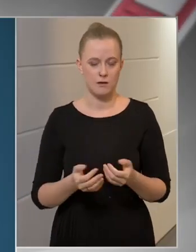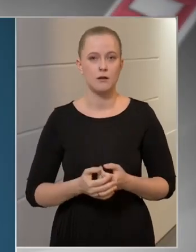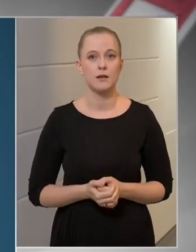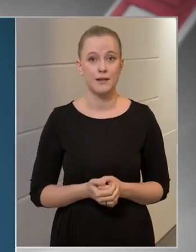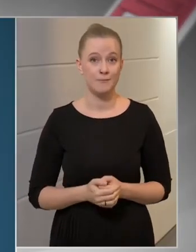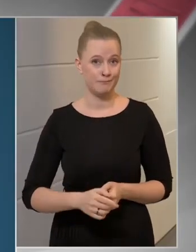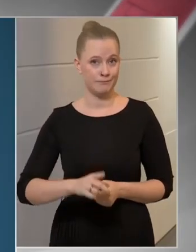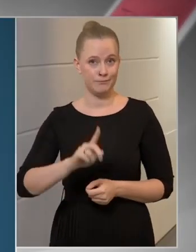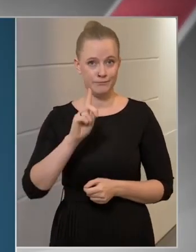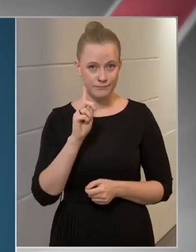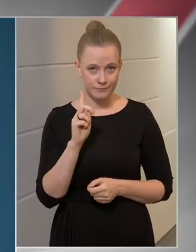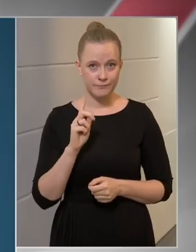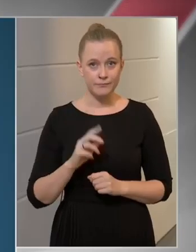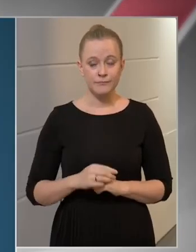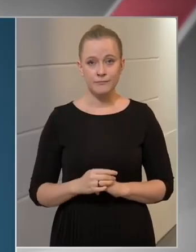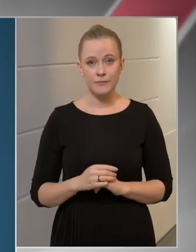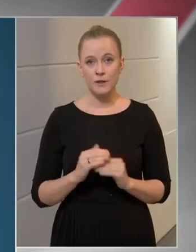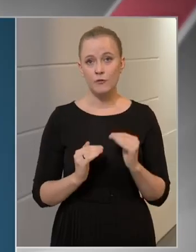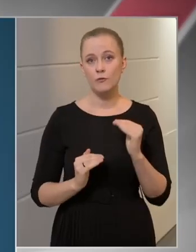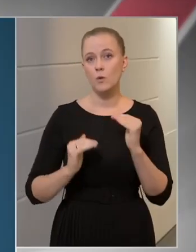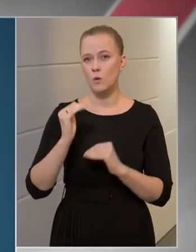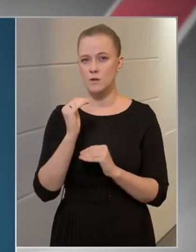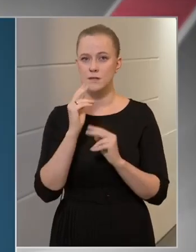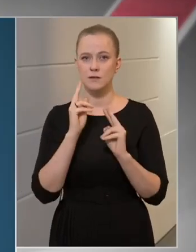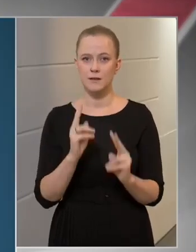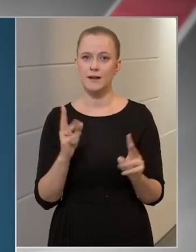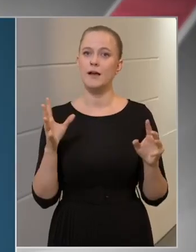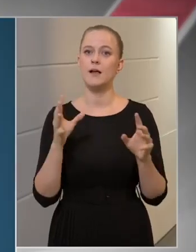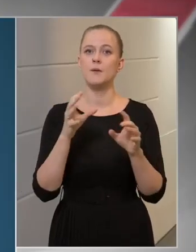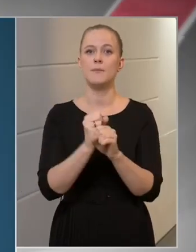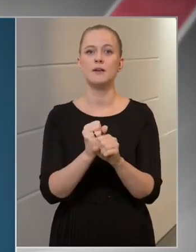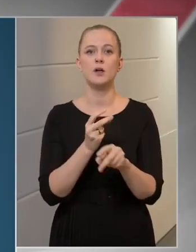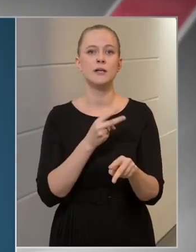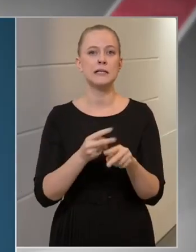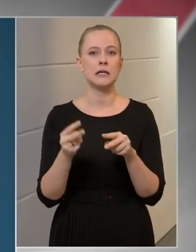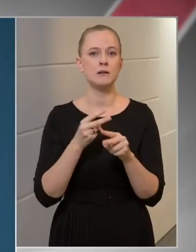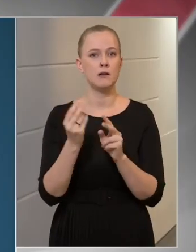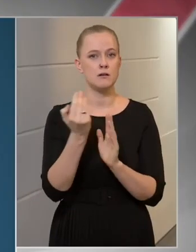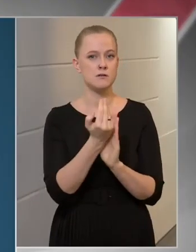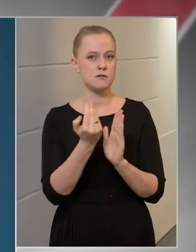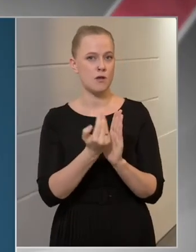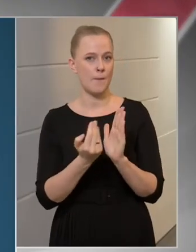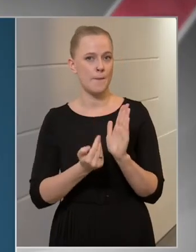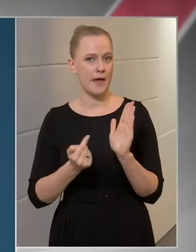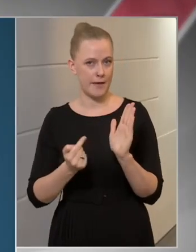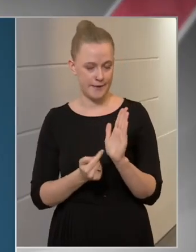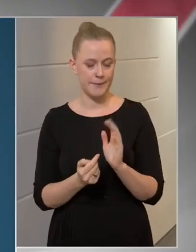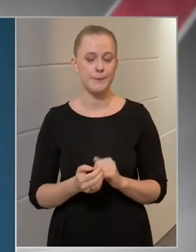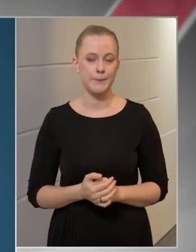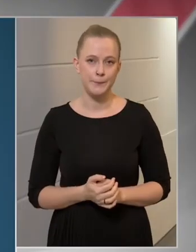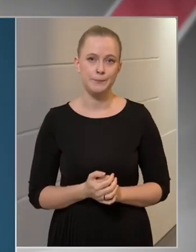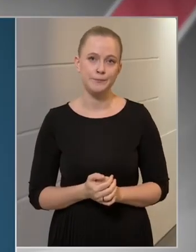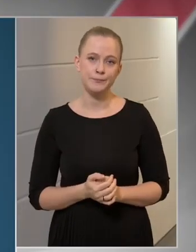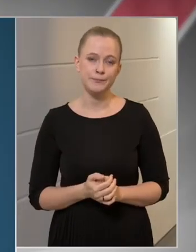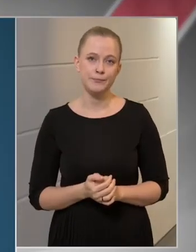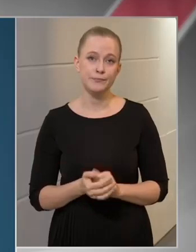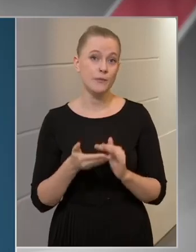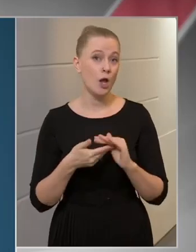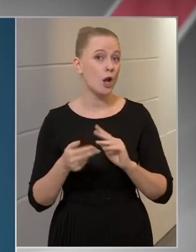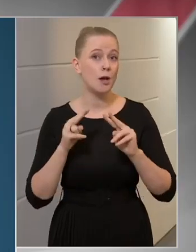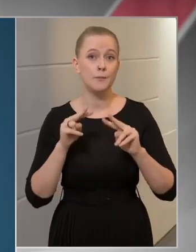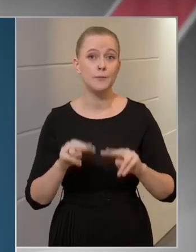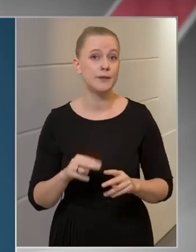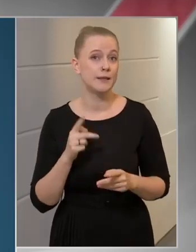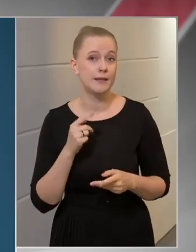Ugyanakkor fokozottan be kell tartani a higiénés szabályokat. Az alapvető tény